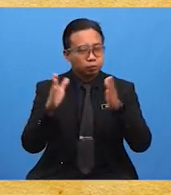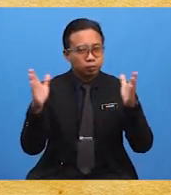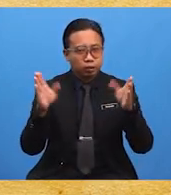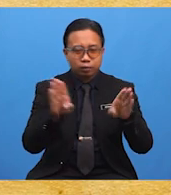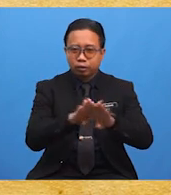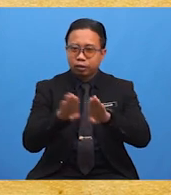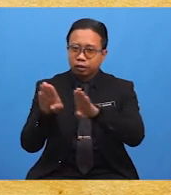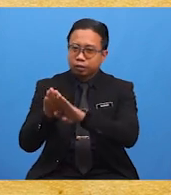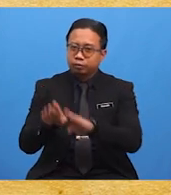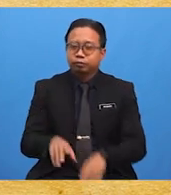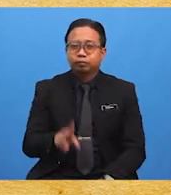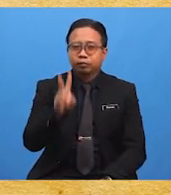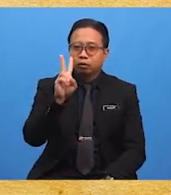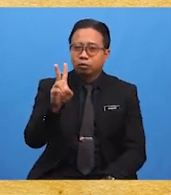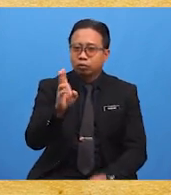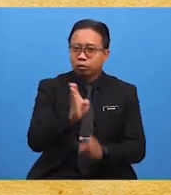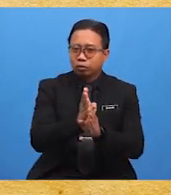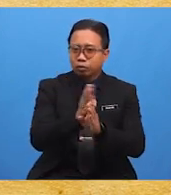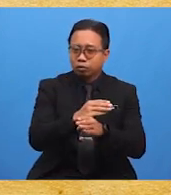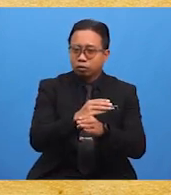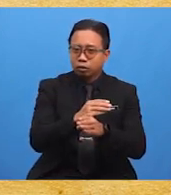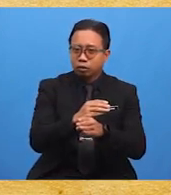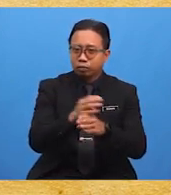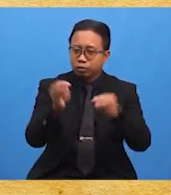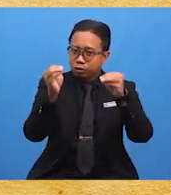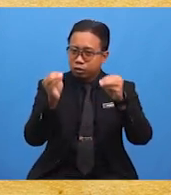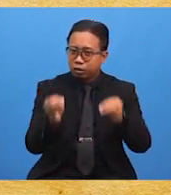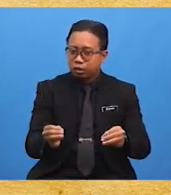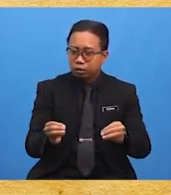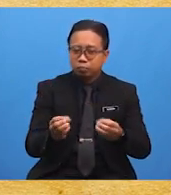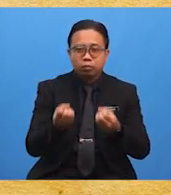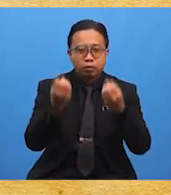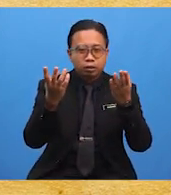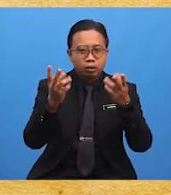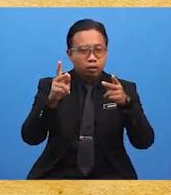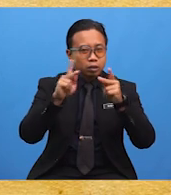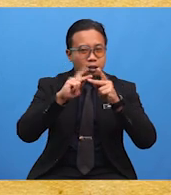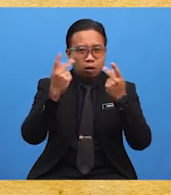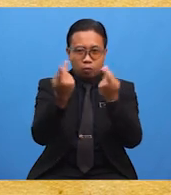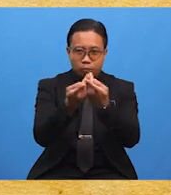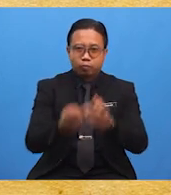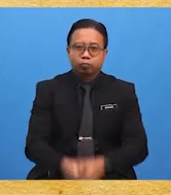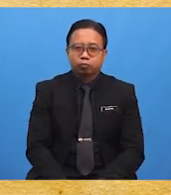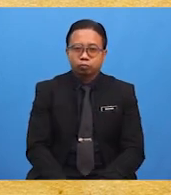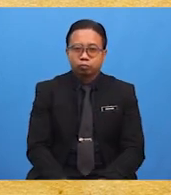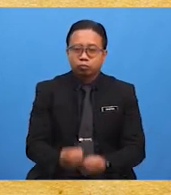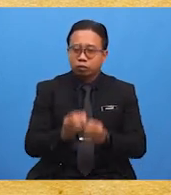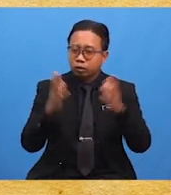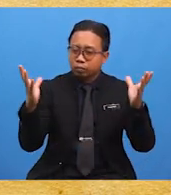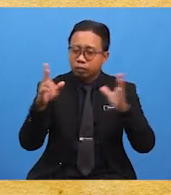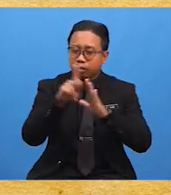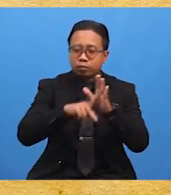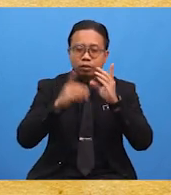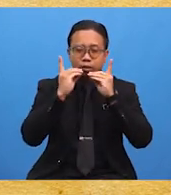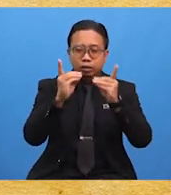Kedua, pembentukan masyarakat perbilang kaum Ketiga, perkembangan pendidikan